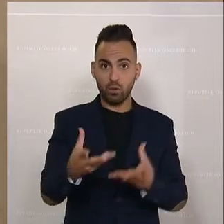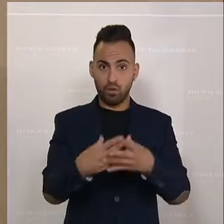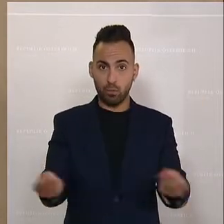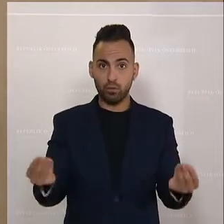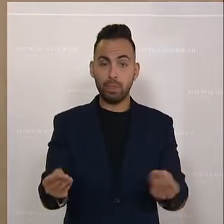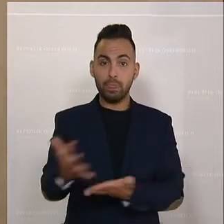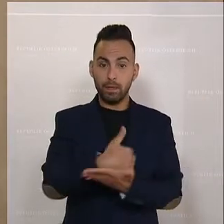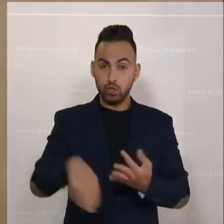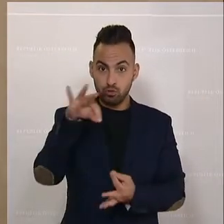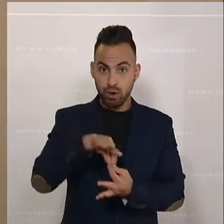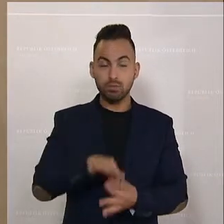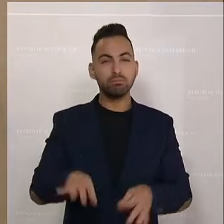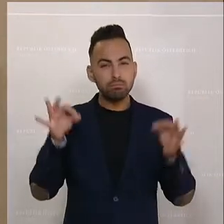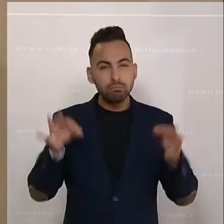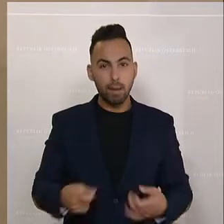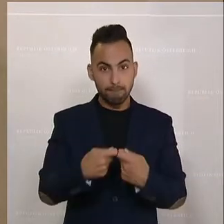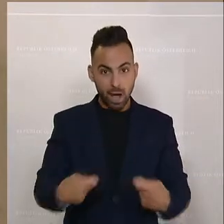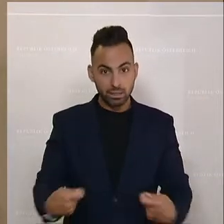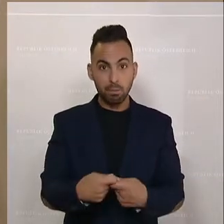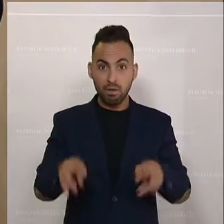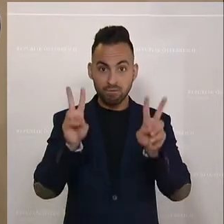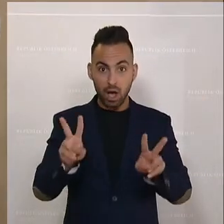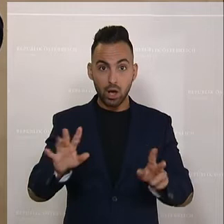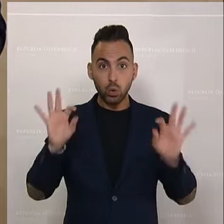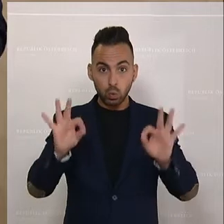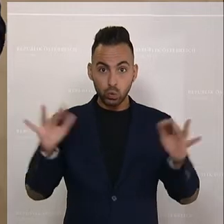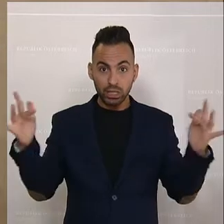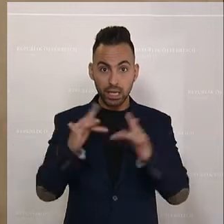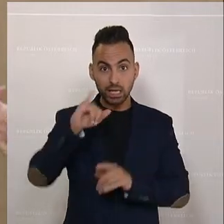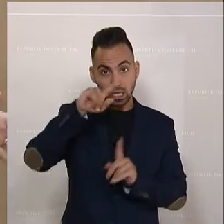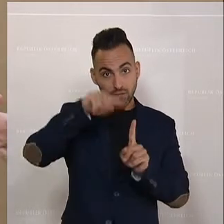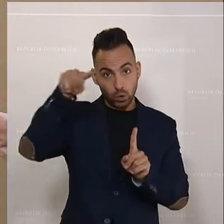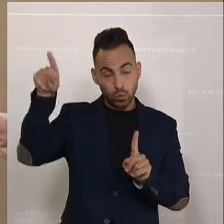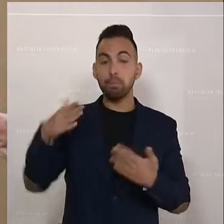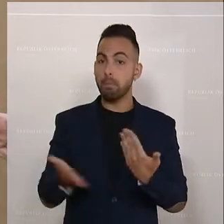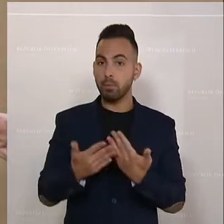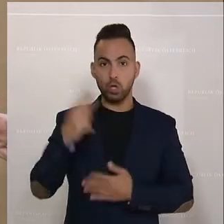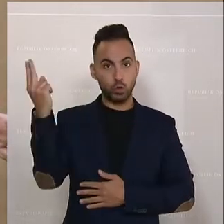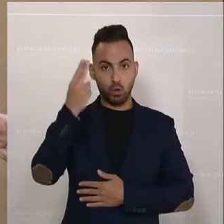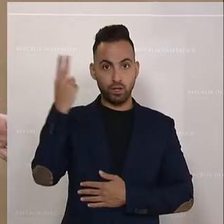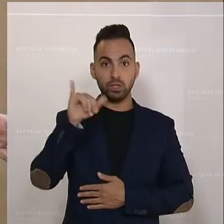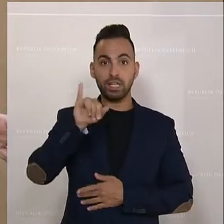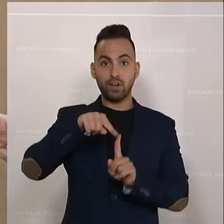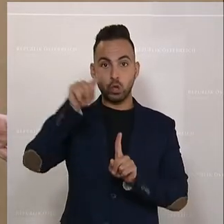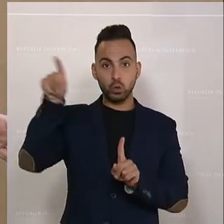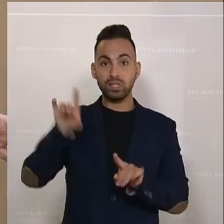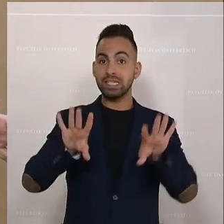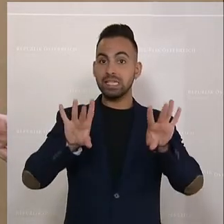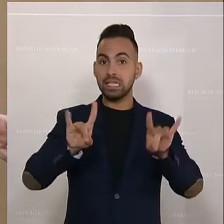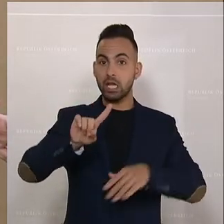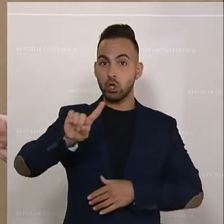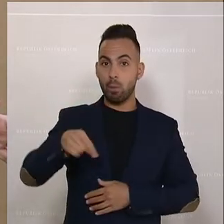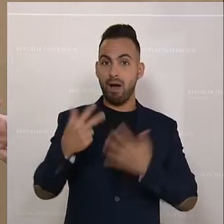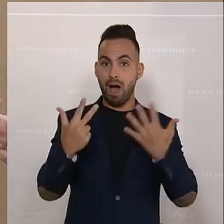an, ob denn tatsächlich diese Maßnahmen so gut gegen die Inflation gewirkt haben. In Slowenien haben Inflation im Juni prognostiziert von 10,8